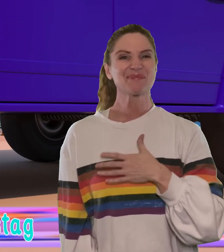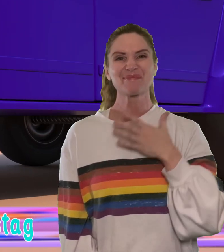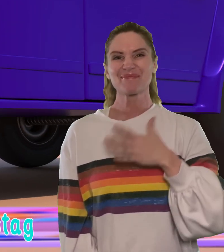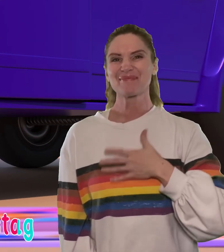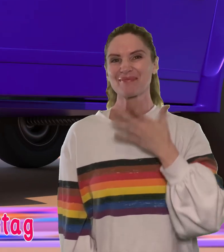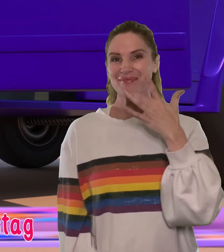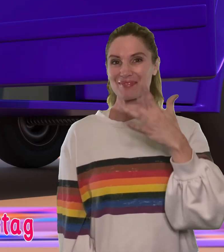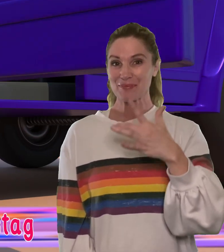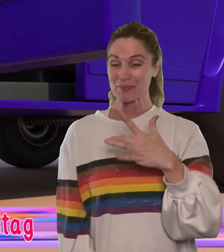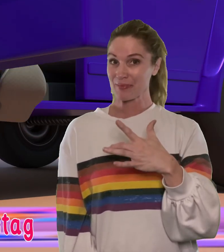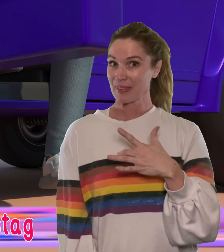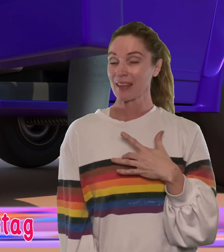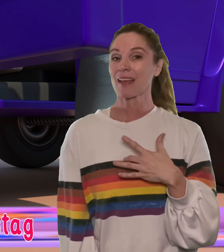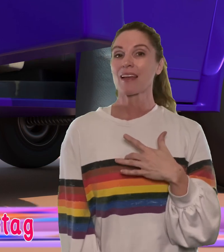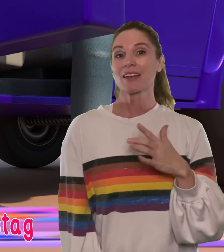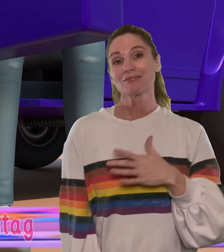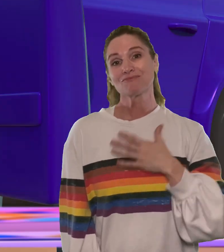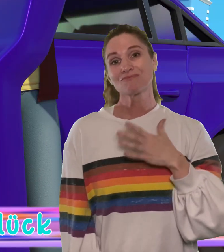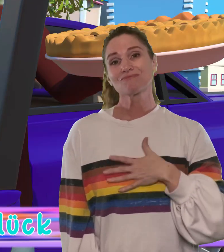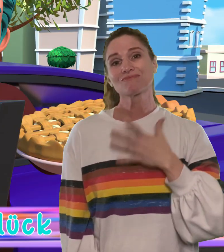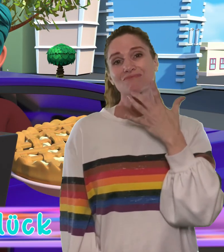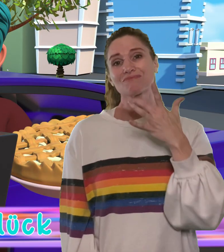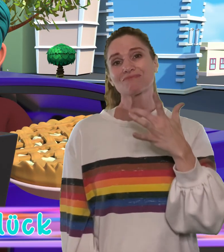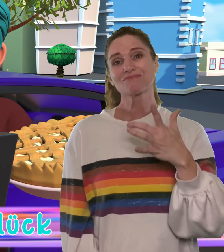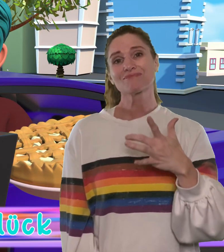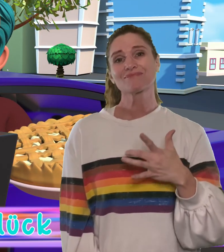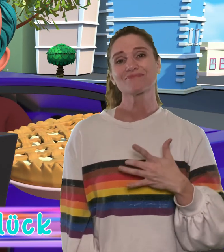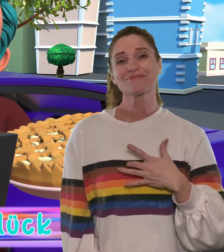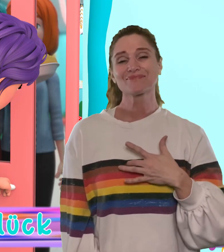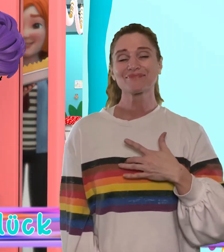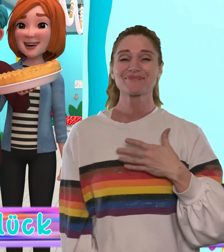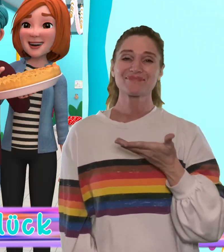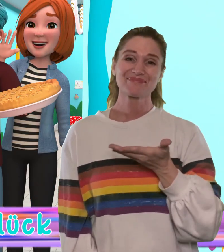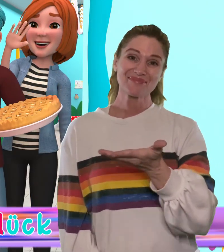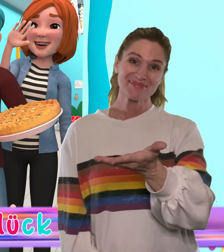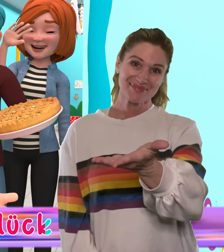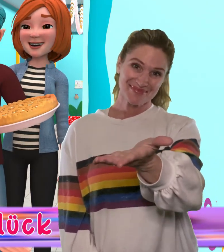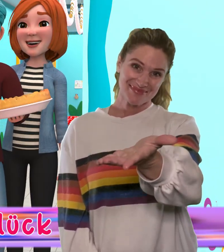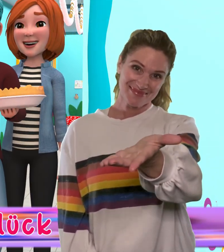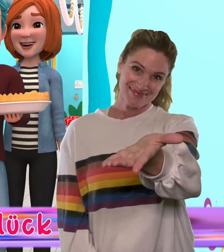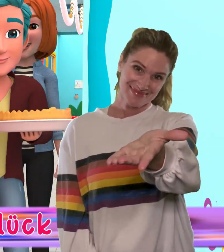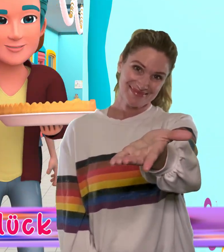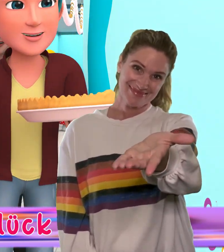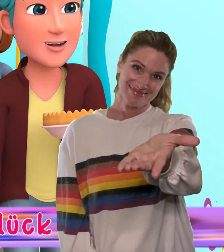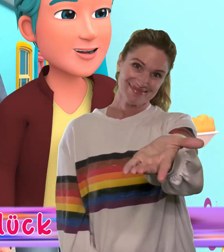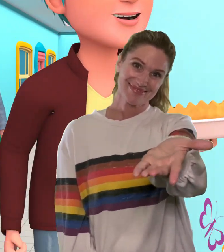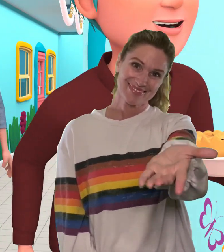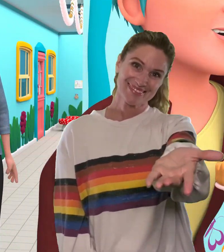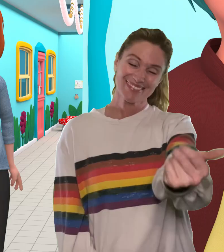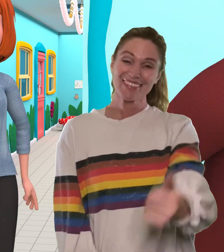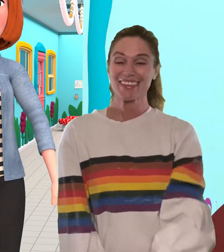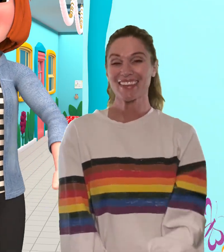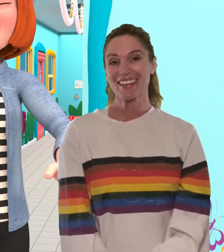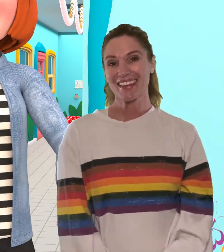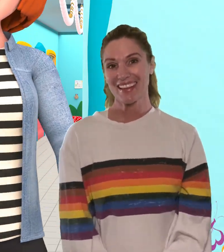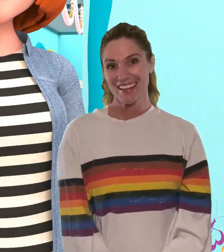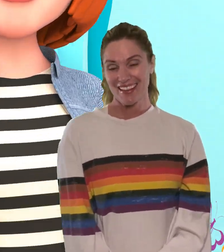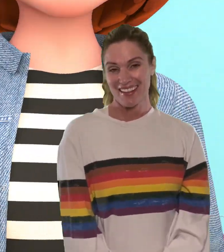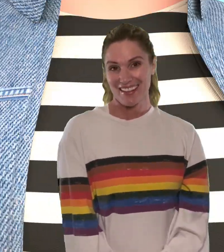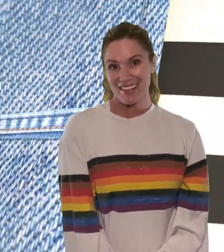zum Geburtstag Zum Geburtstag viel Glück Zum